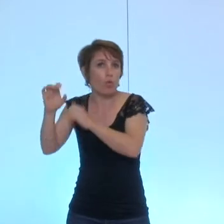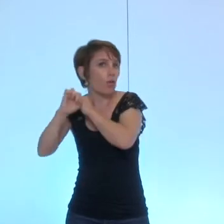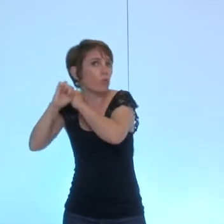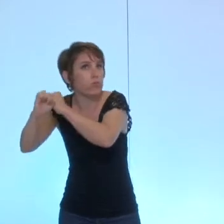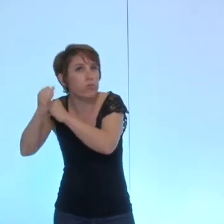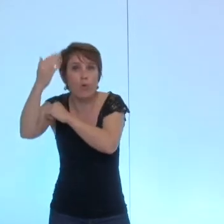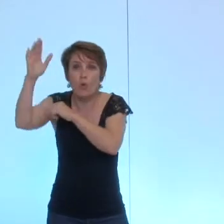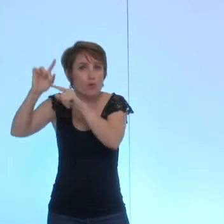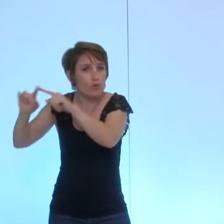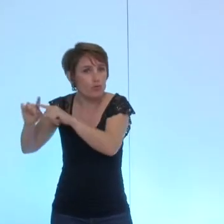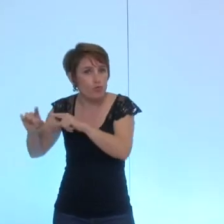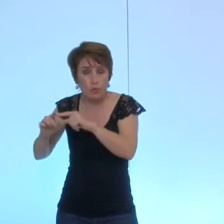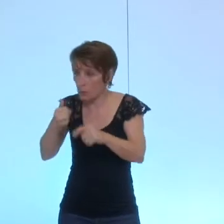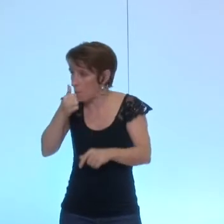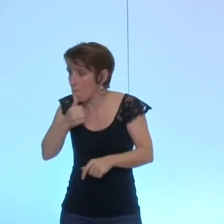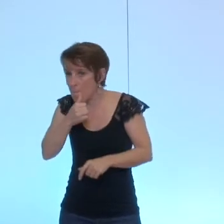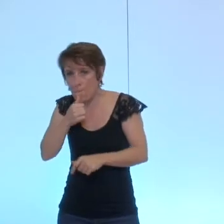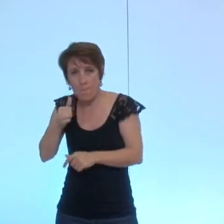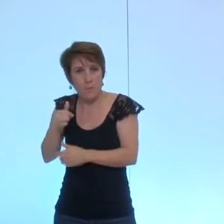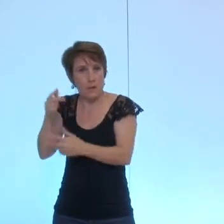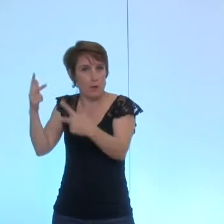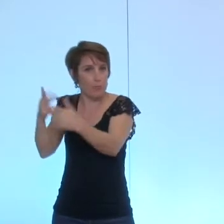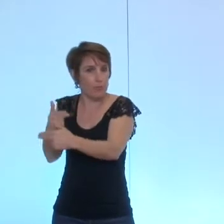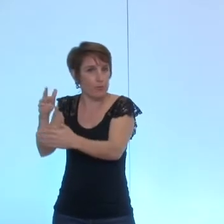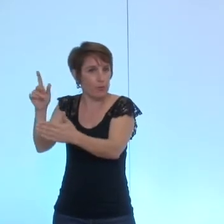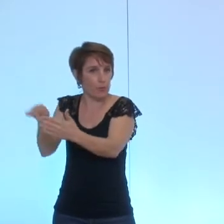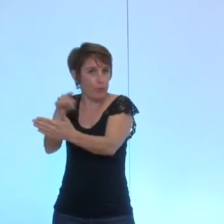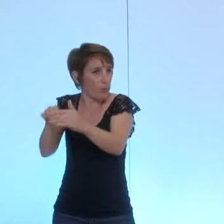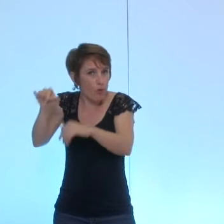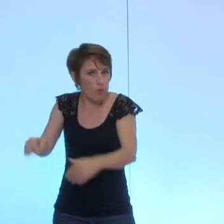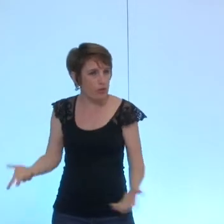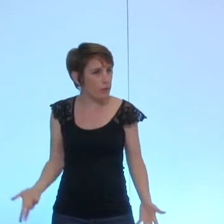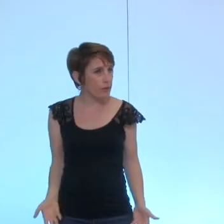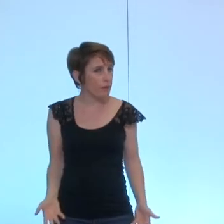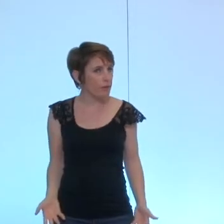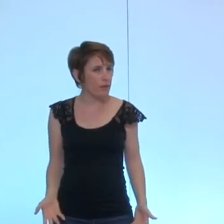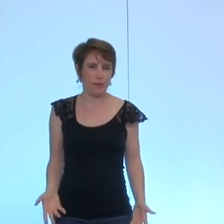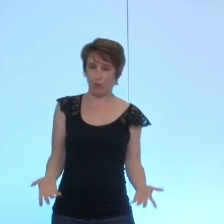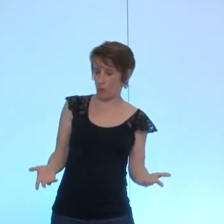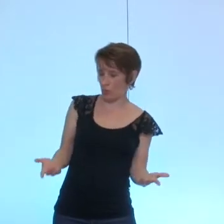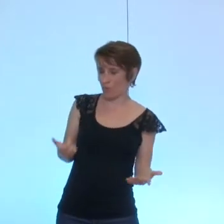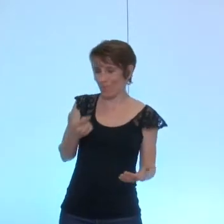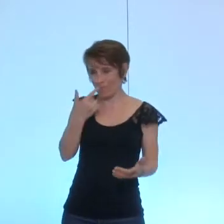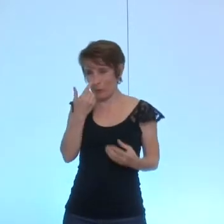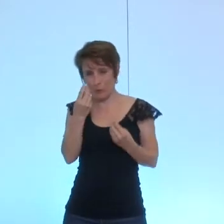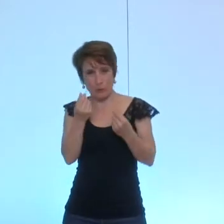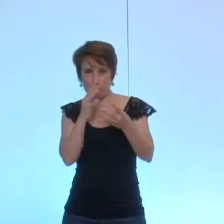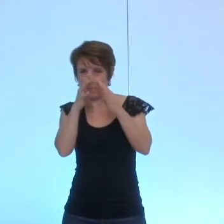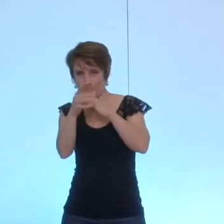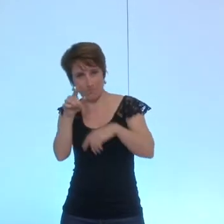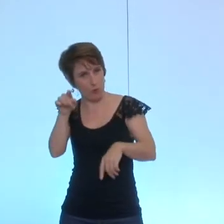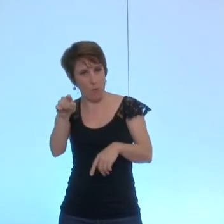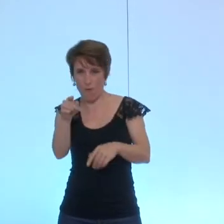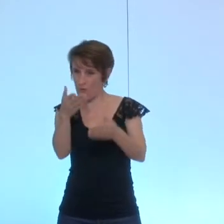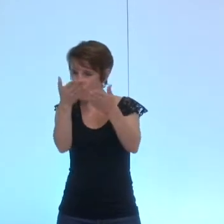engagements auxquels ils doivent renoncer donc tout ça peut donner le sentiment en effet qu'il y a eu un changement de pied de votre